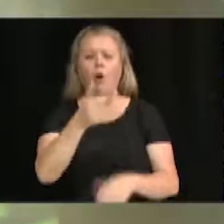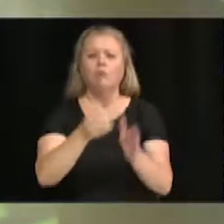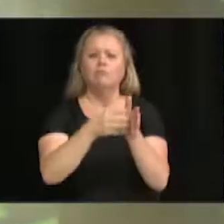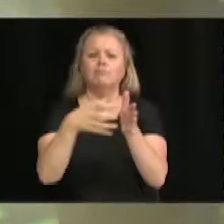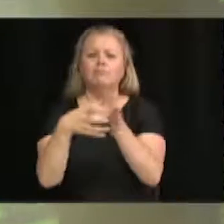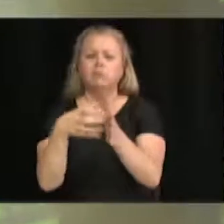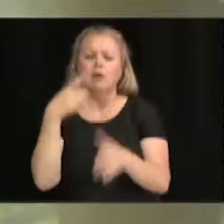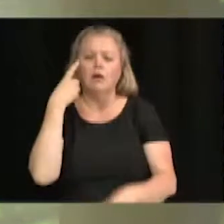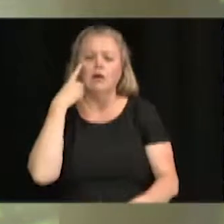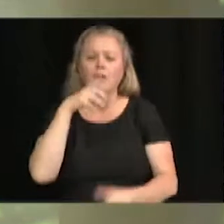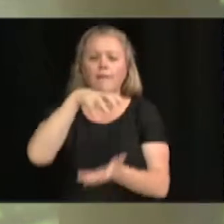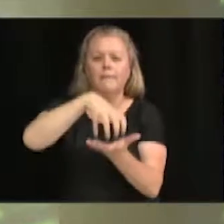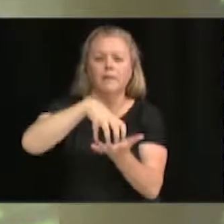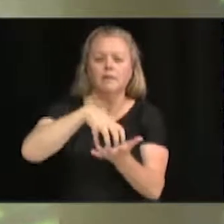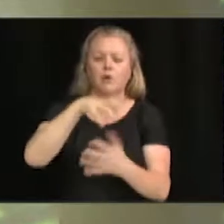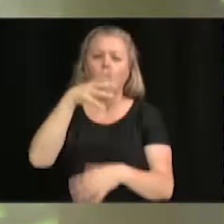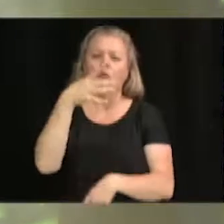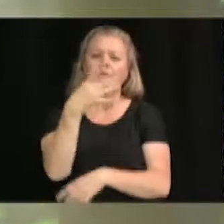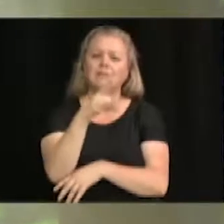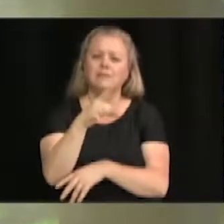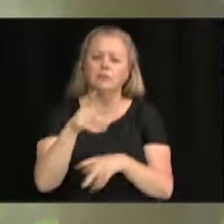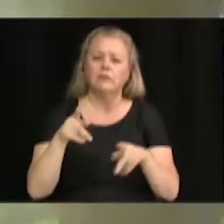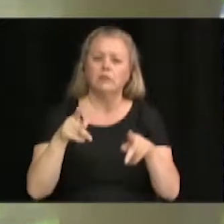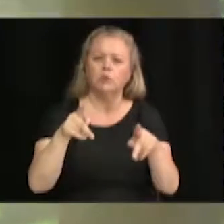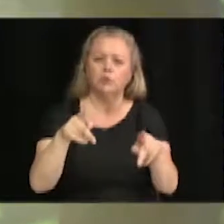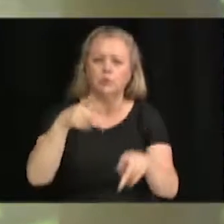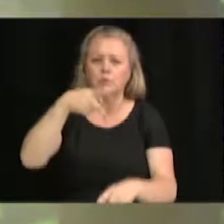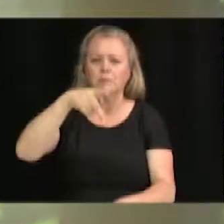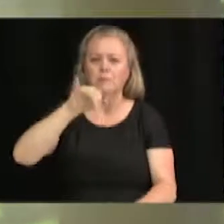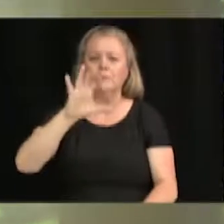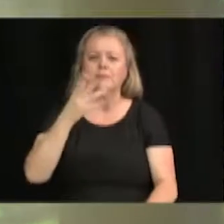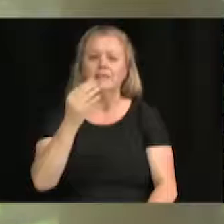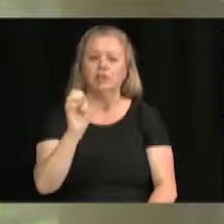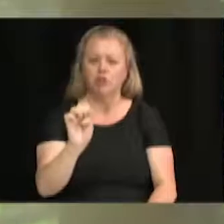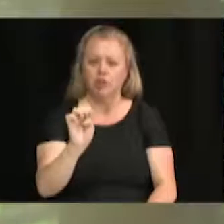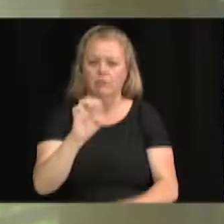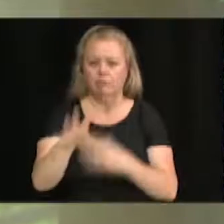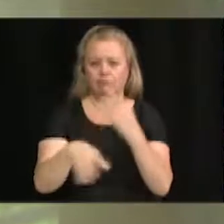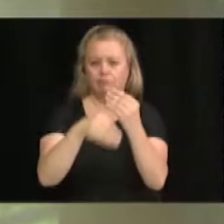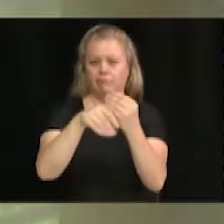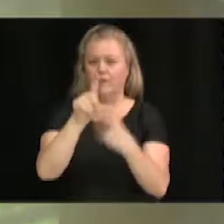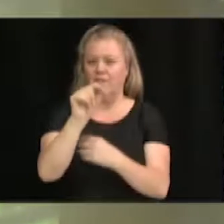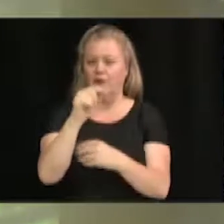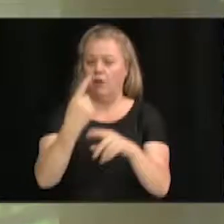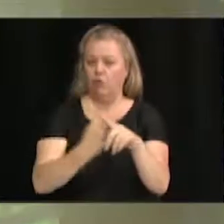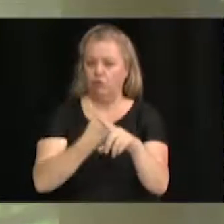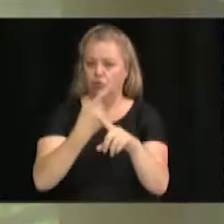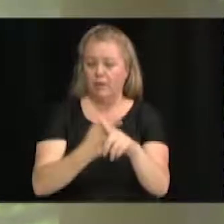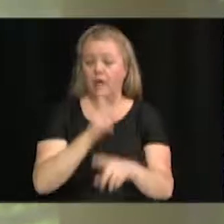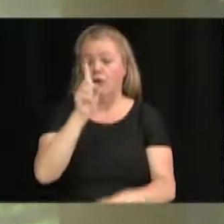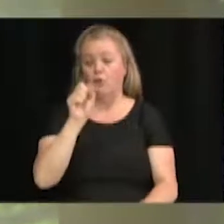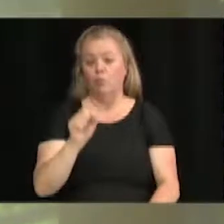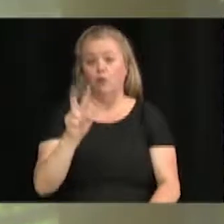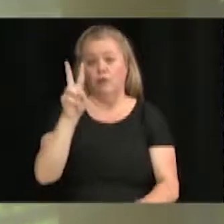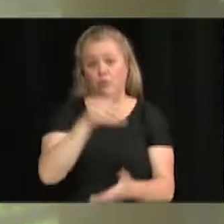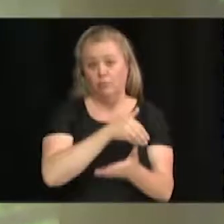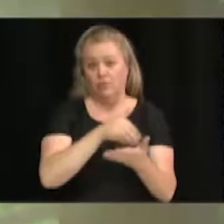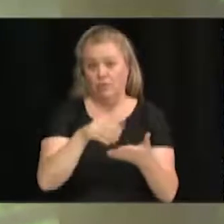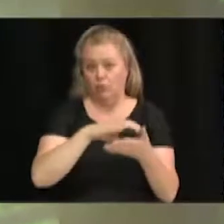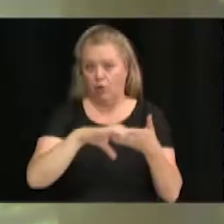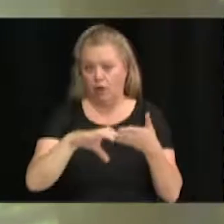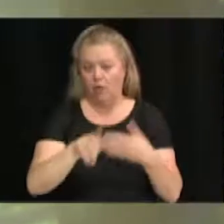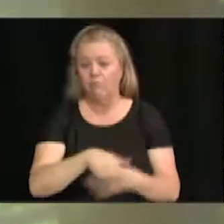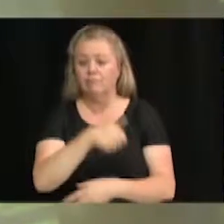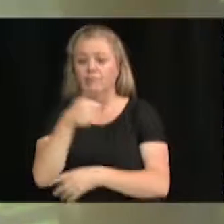la résidence du 18 rue Piché. On a ajouté 20 logements. C'est 1,2 million de dollars. Et il a la construction